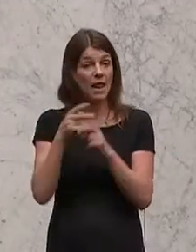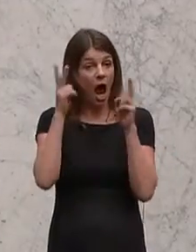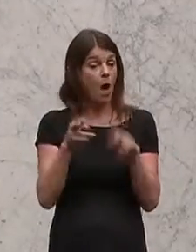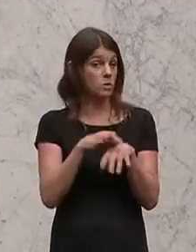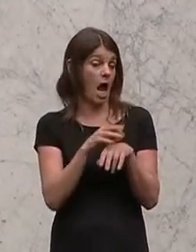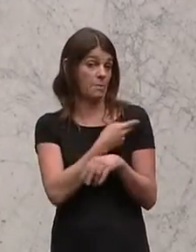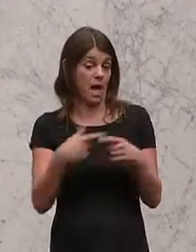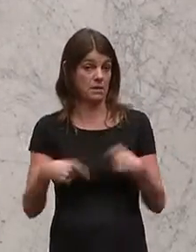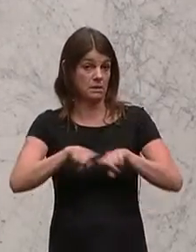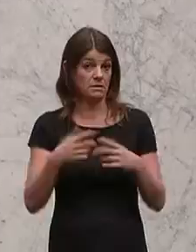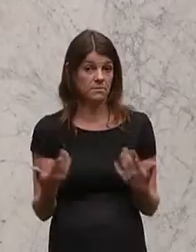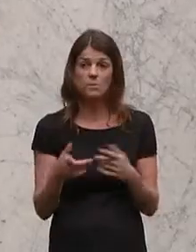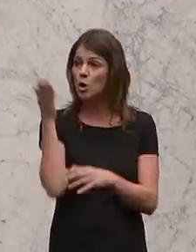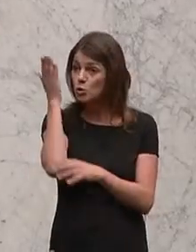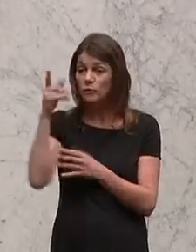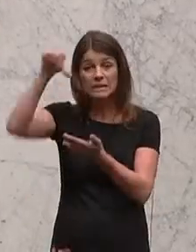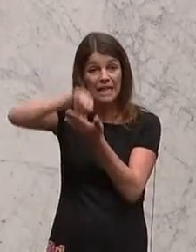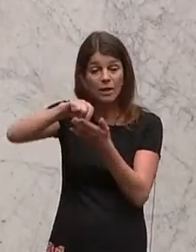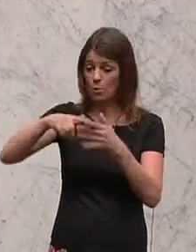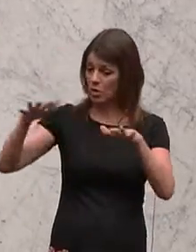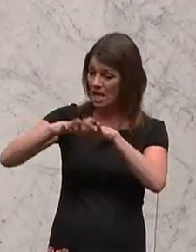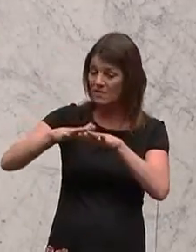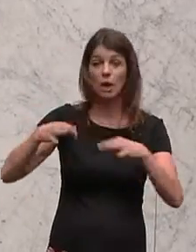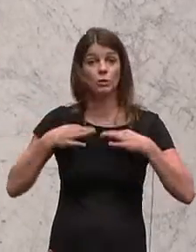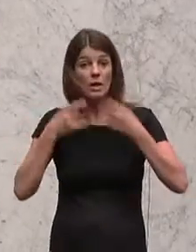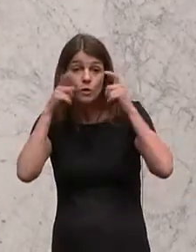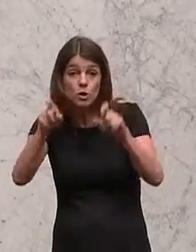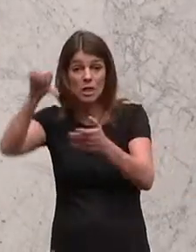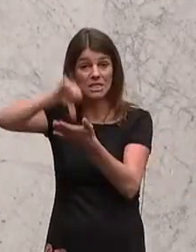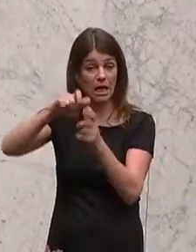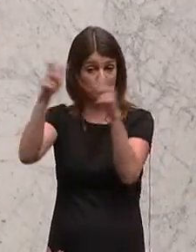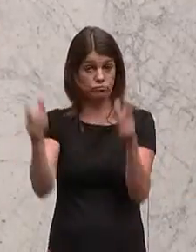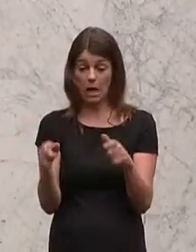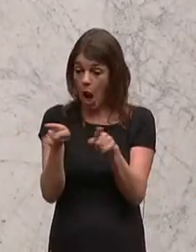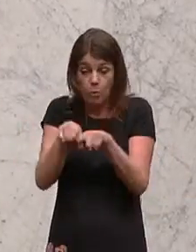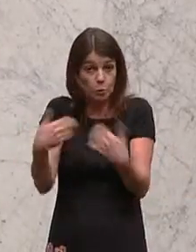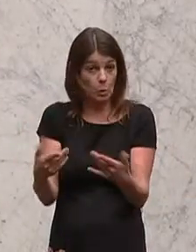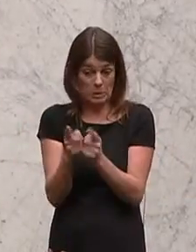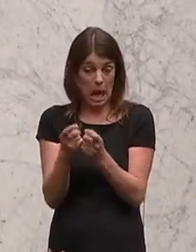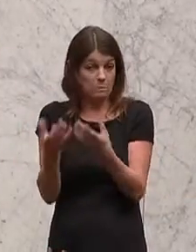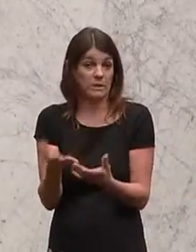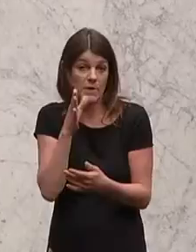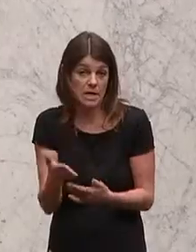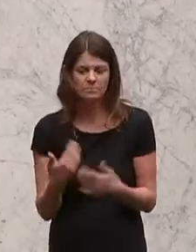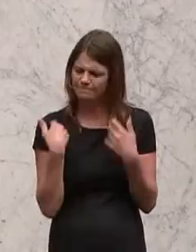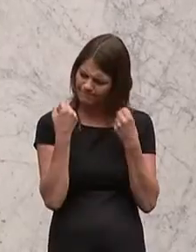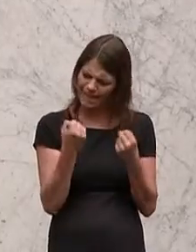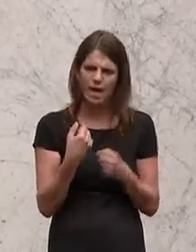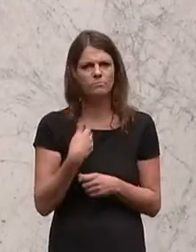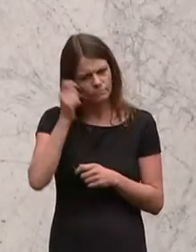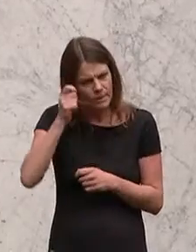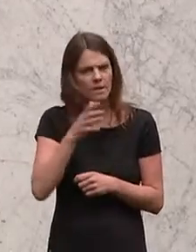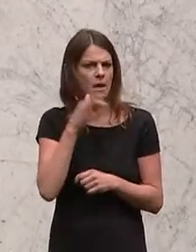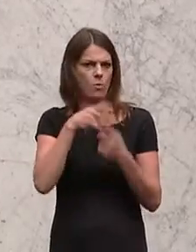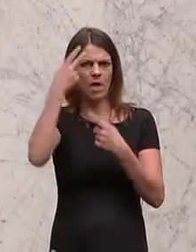Zukunft in den Zentren oder in den Netzwerken, in den Gesundheitsversorgungszentren, Netzwerken passieren. Ich bin überzeugt davon, geschätzte Damen und Herren.